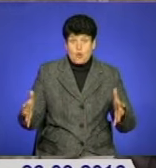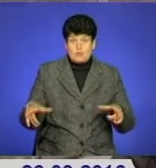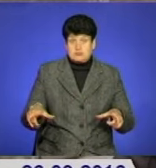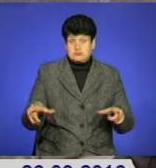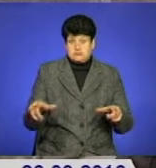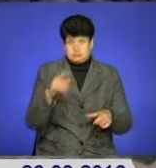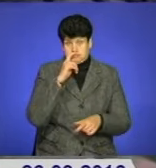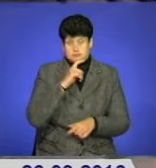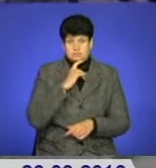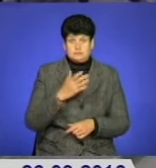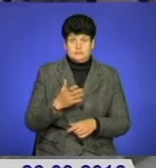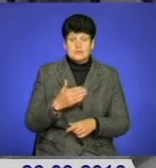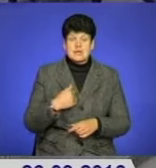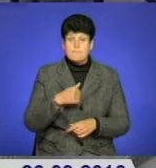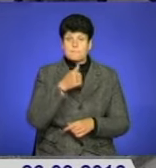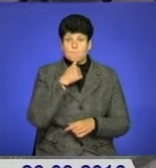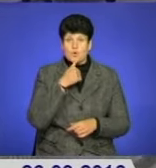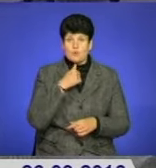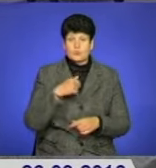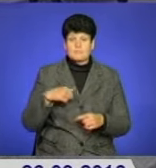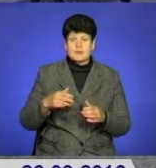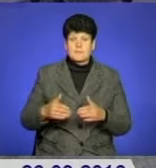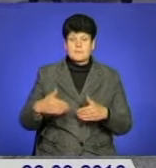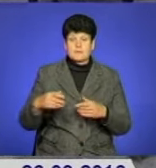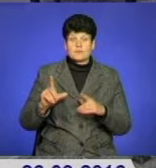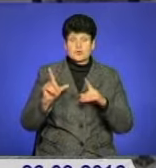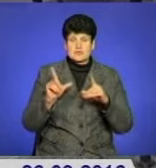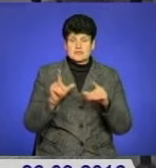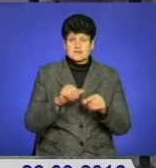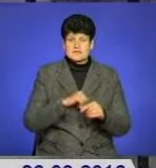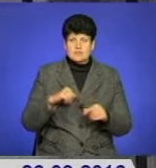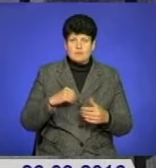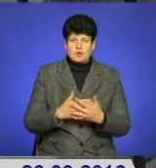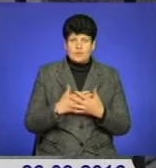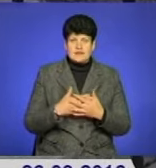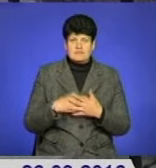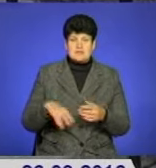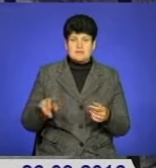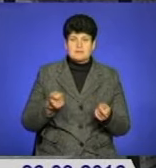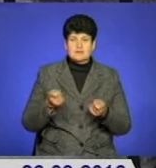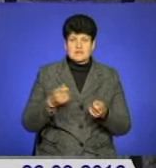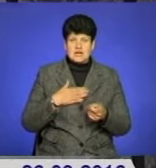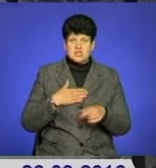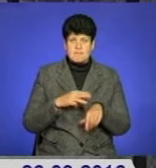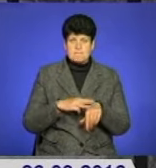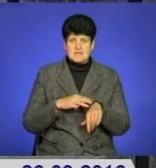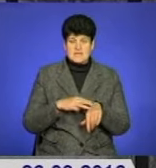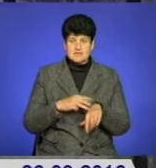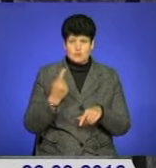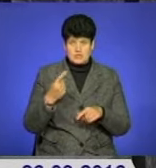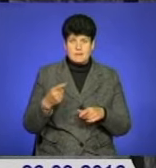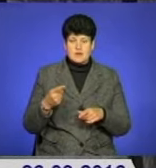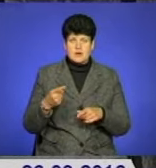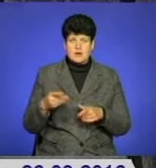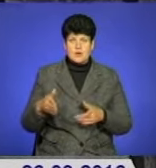військів не зрозуміло. Я пробую піднятися по пандусу в самому громадському місці адміністративному нашої міліції. От я одним колесом